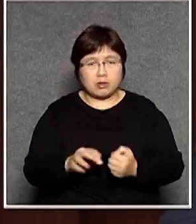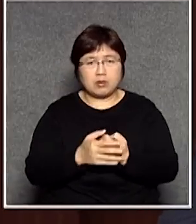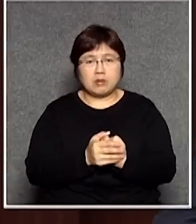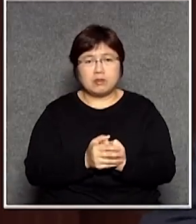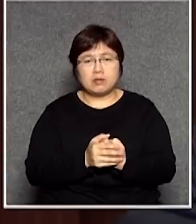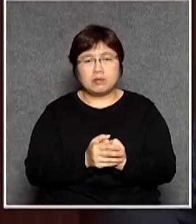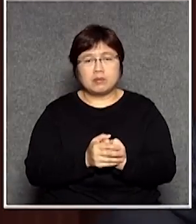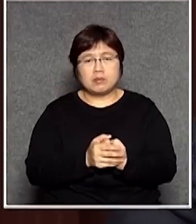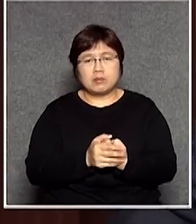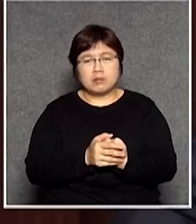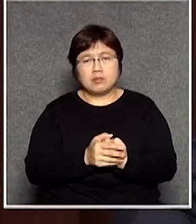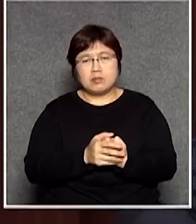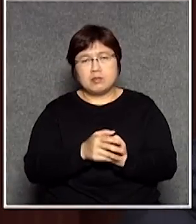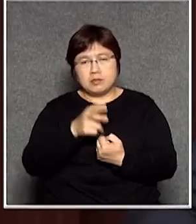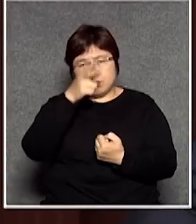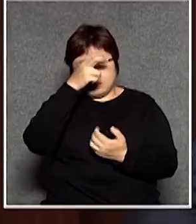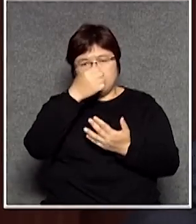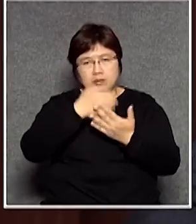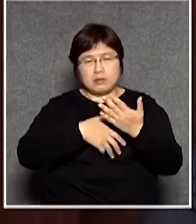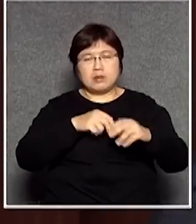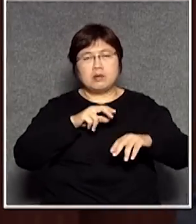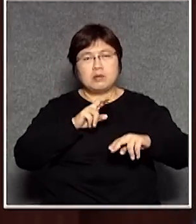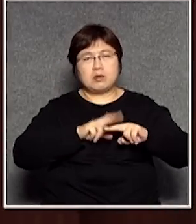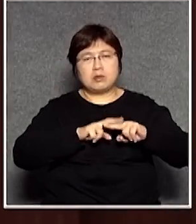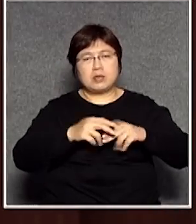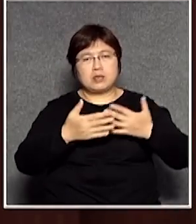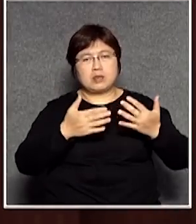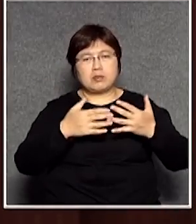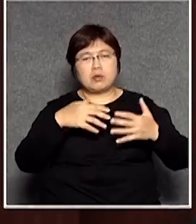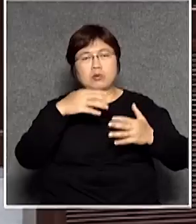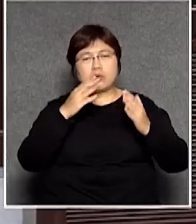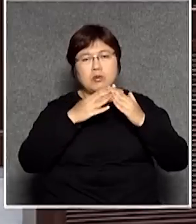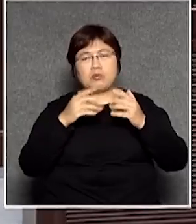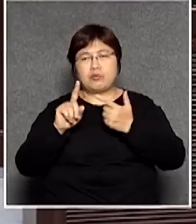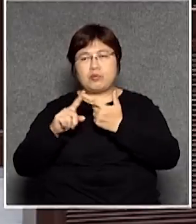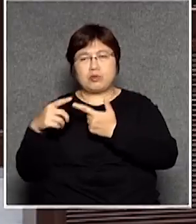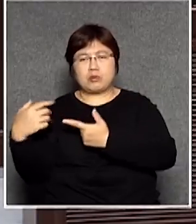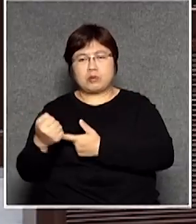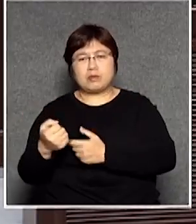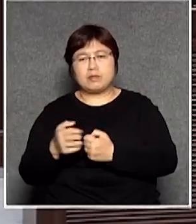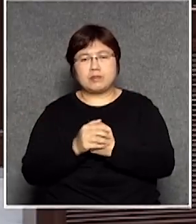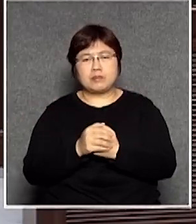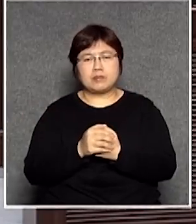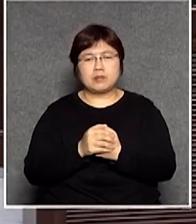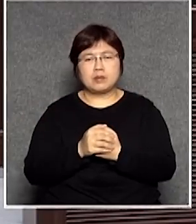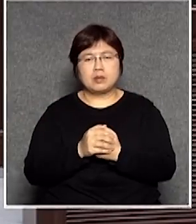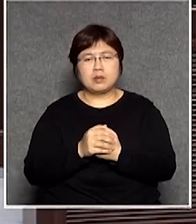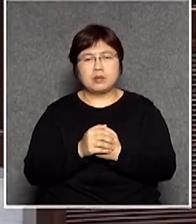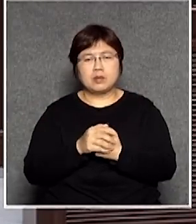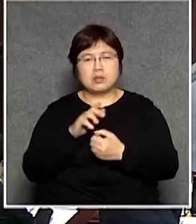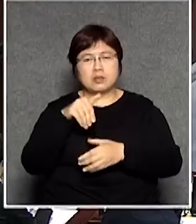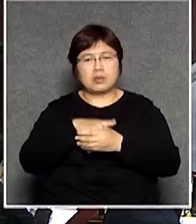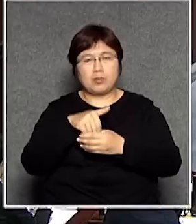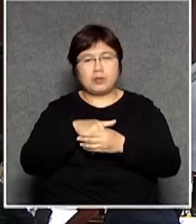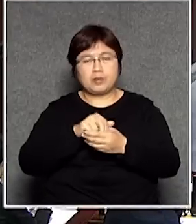政策及內地事務局副局長多謝主席關於投票電子